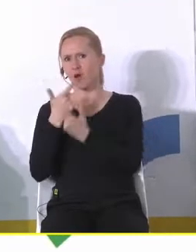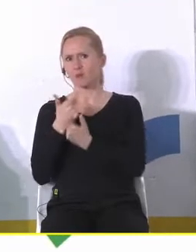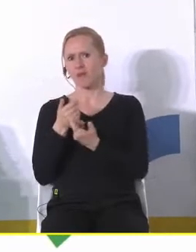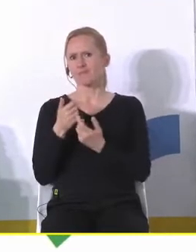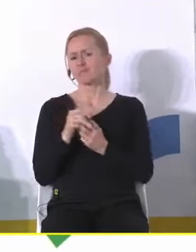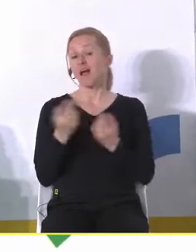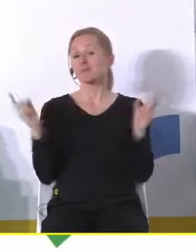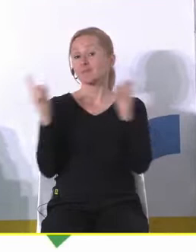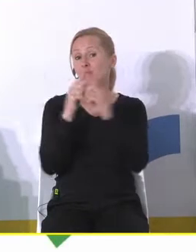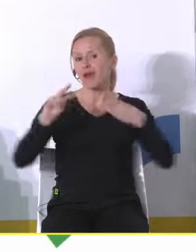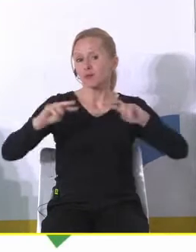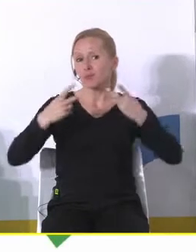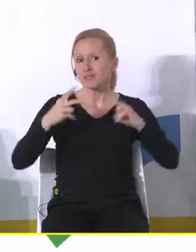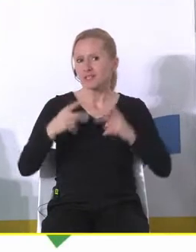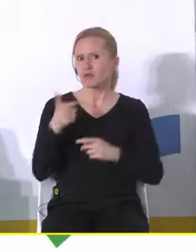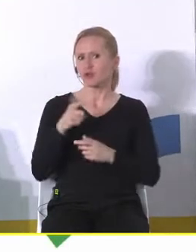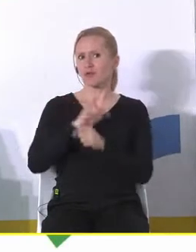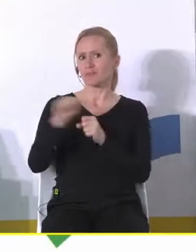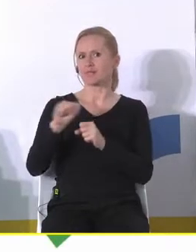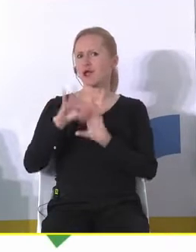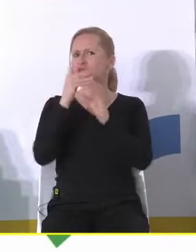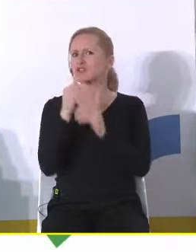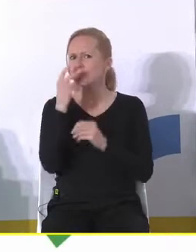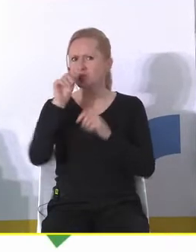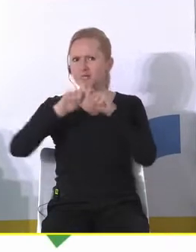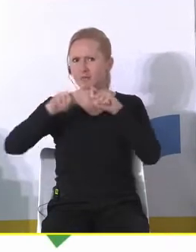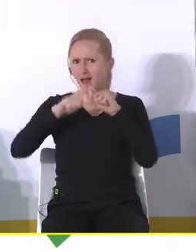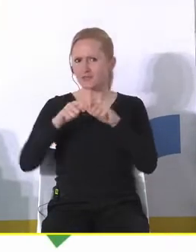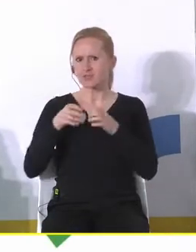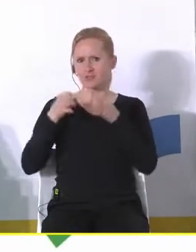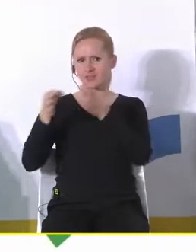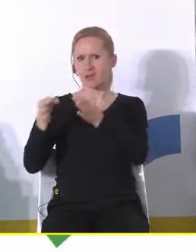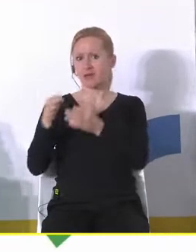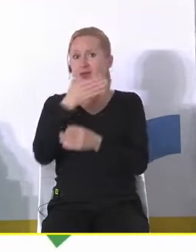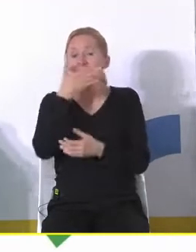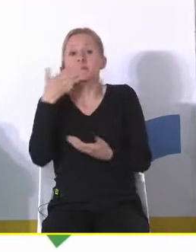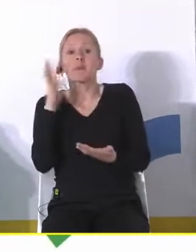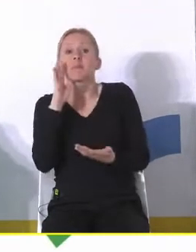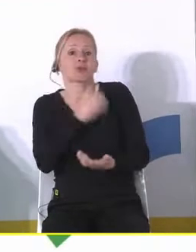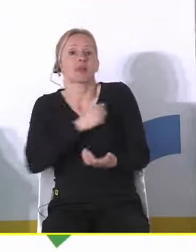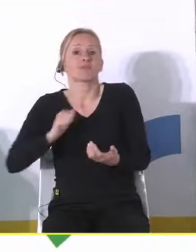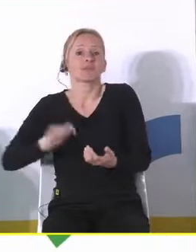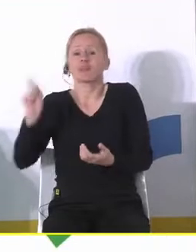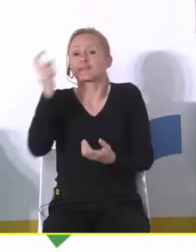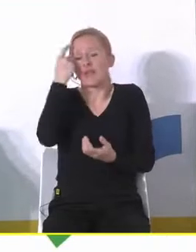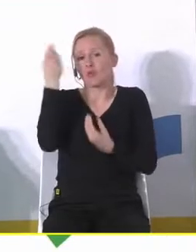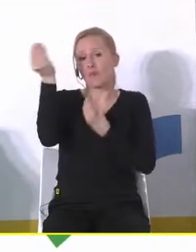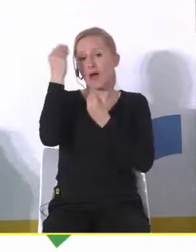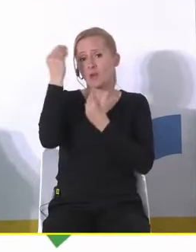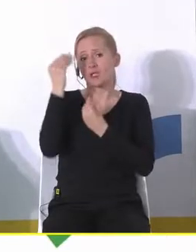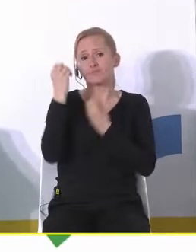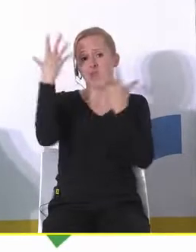pikniku co tam się dzieje i tam wszystkiego można dotknąć tak w tym wozie strażackim nie mamy tak jak w Warszawie tego centrum nauki